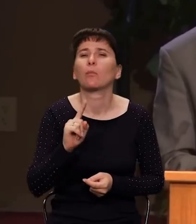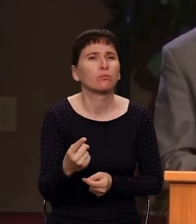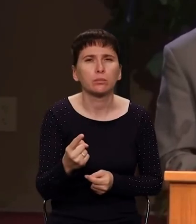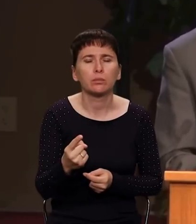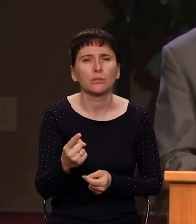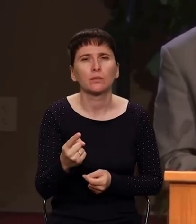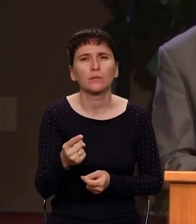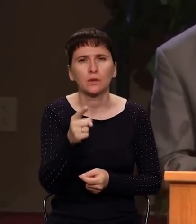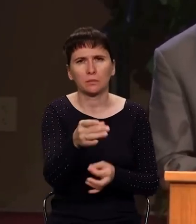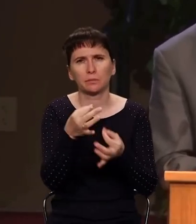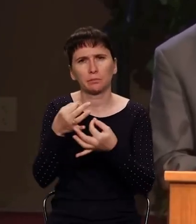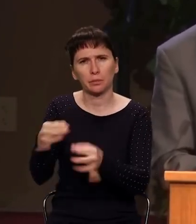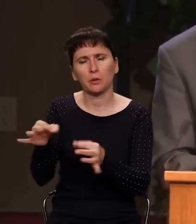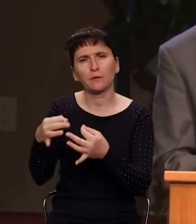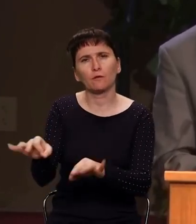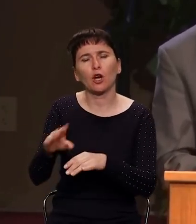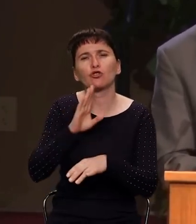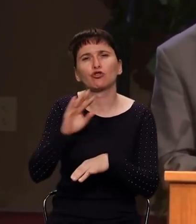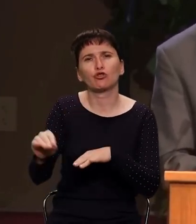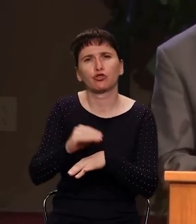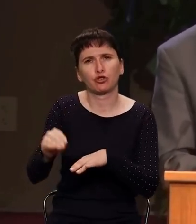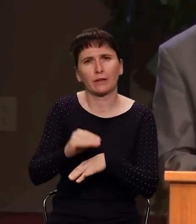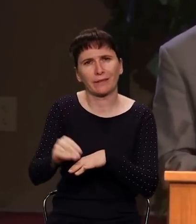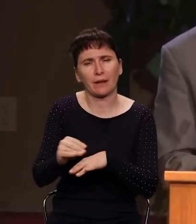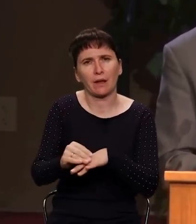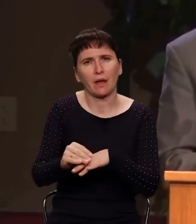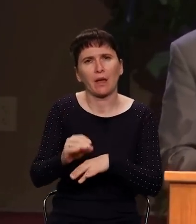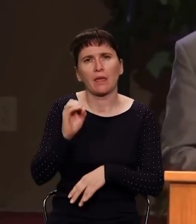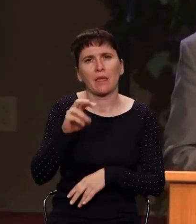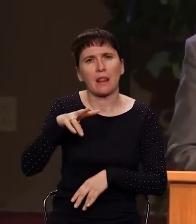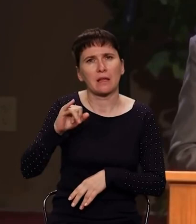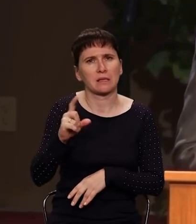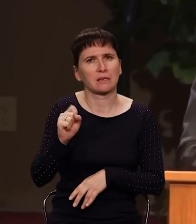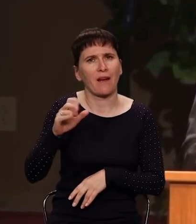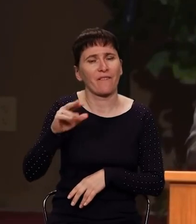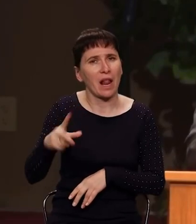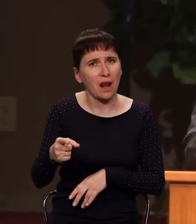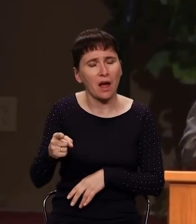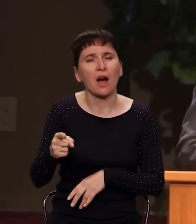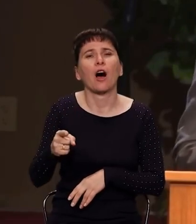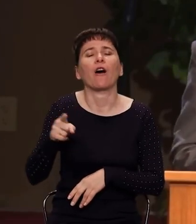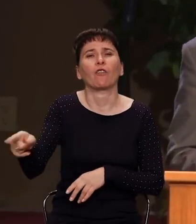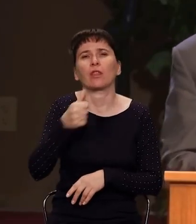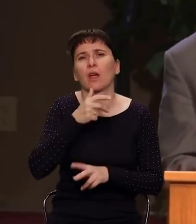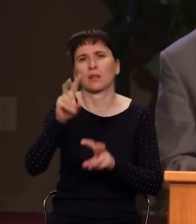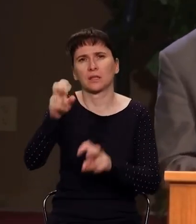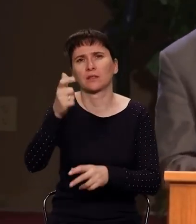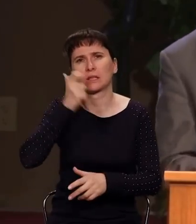попускаешь жене Иезавели, называющей себя